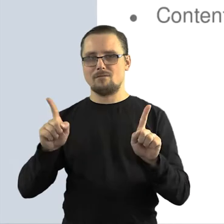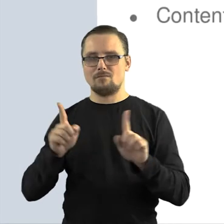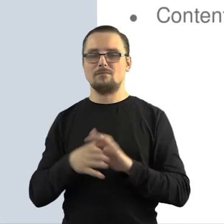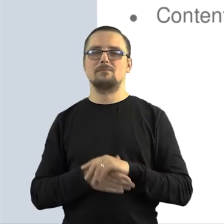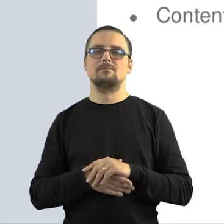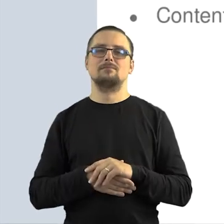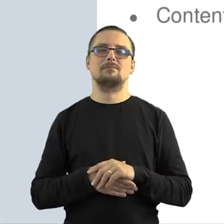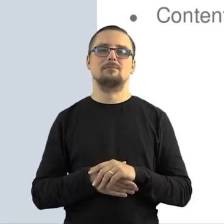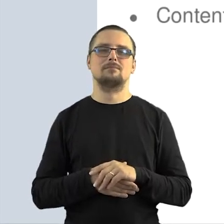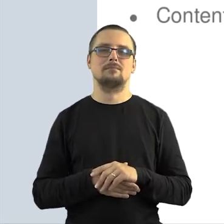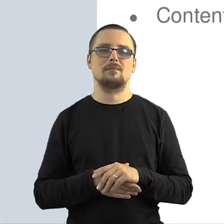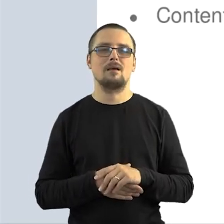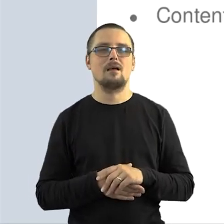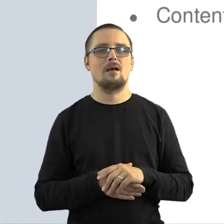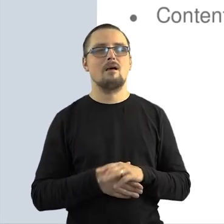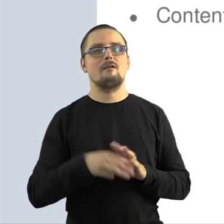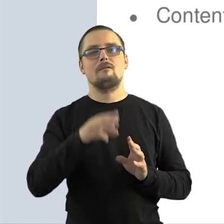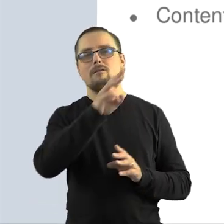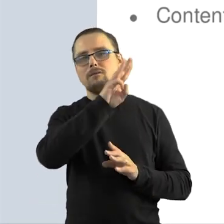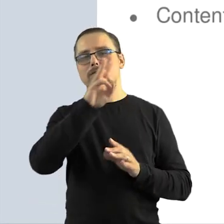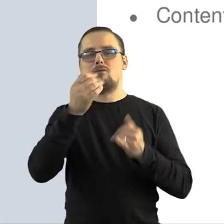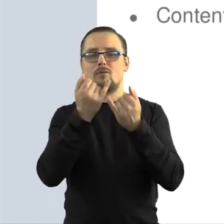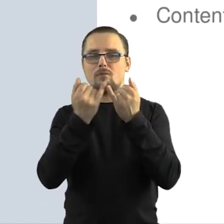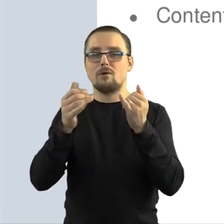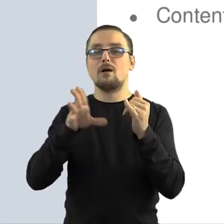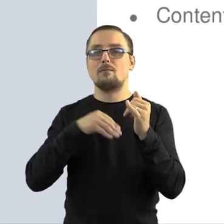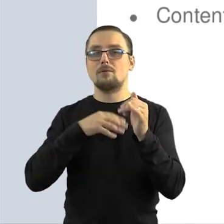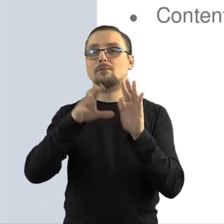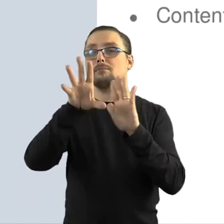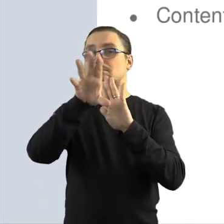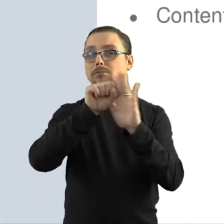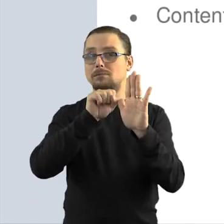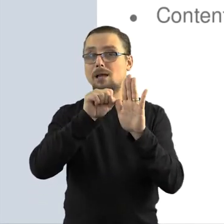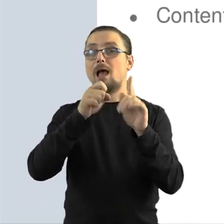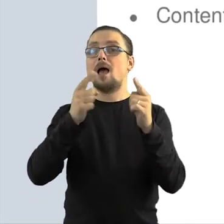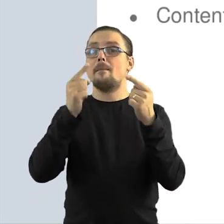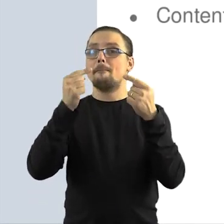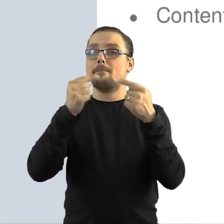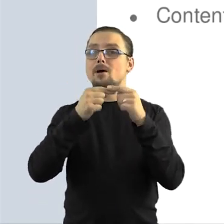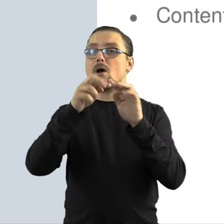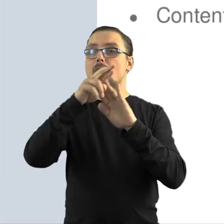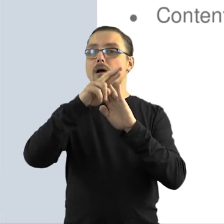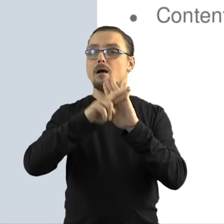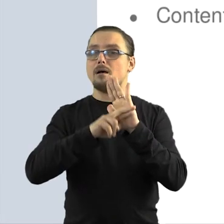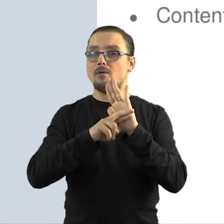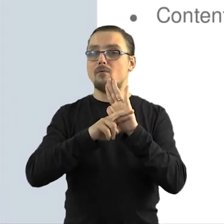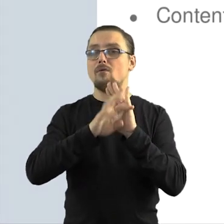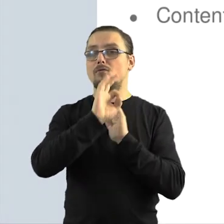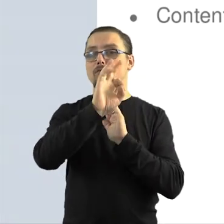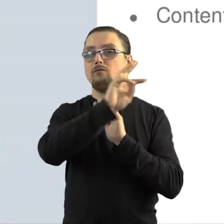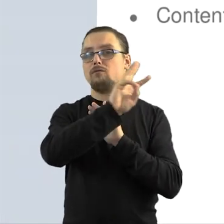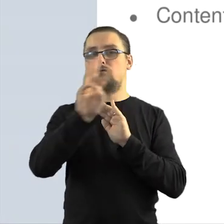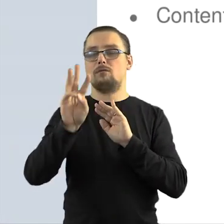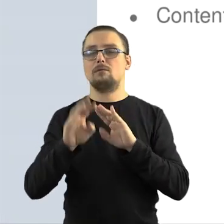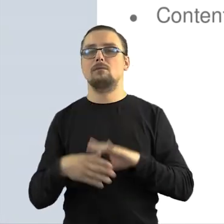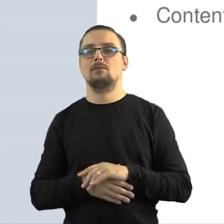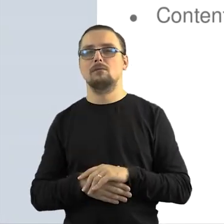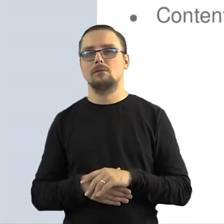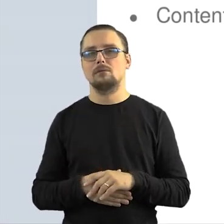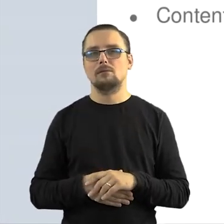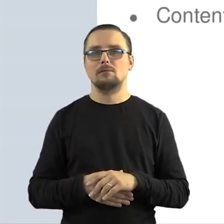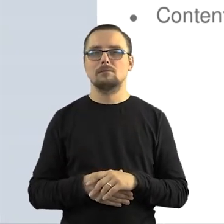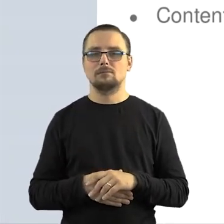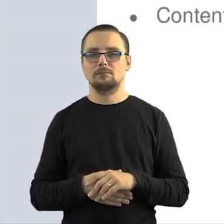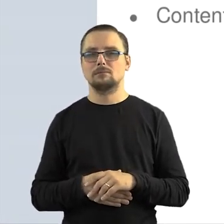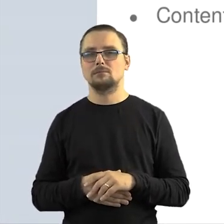Facebooka czy innego mediumu społecznościowego. Mogą Państwo udostępniać to, co znajdą na mediach społecznościowych w sposób właśnie przewidziany, jakby w